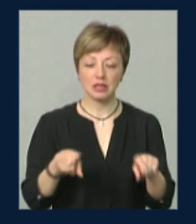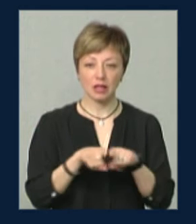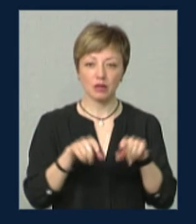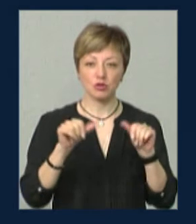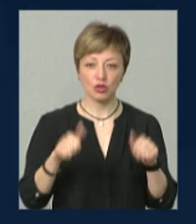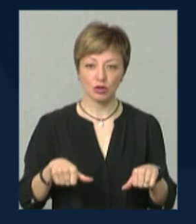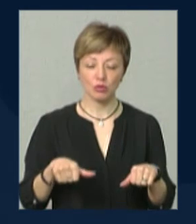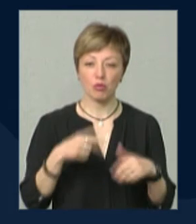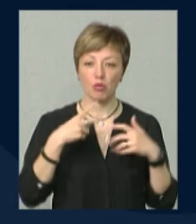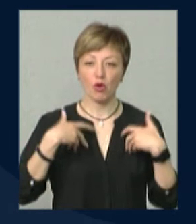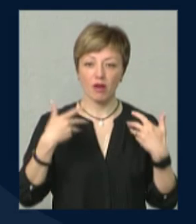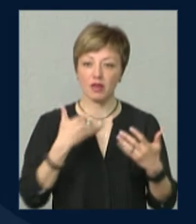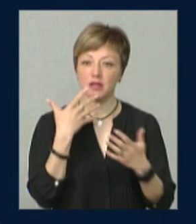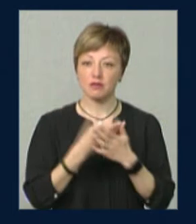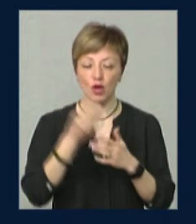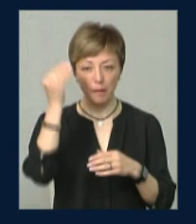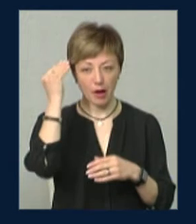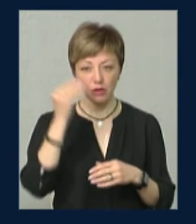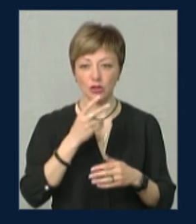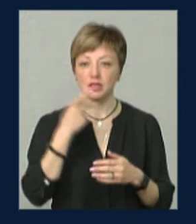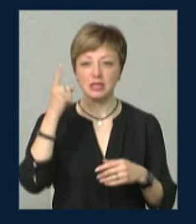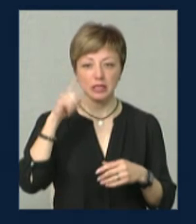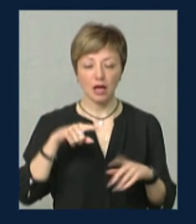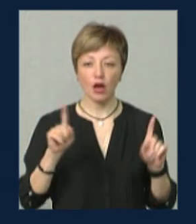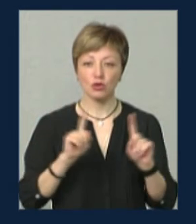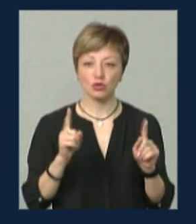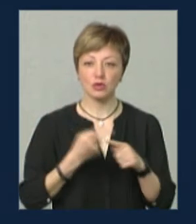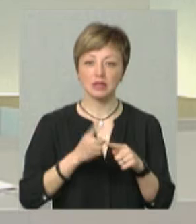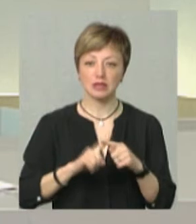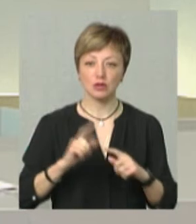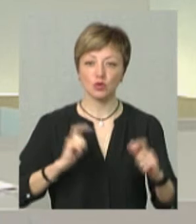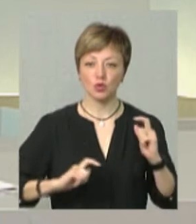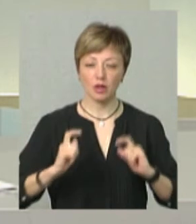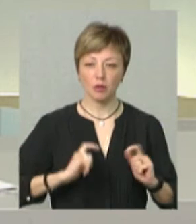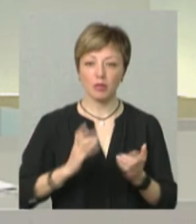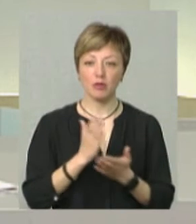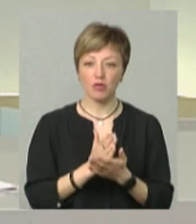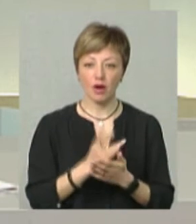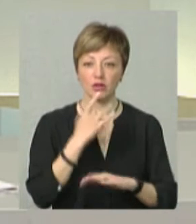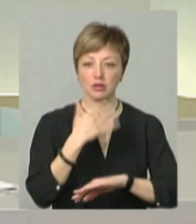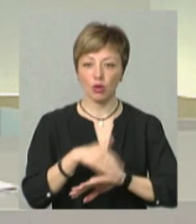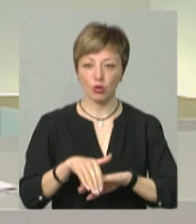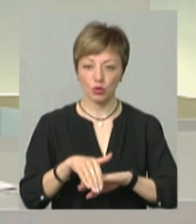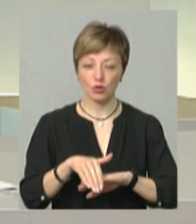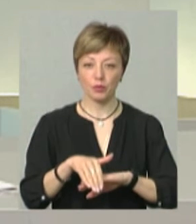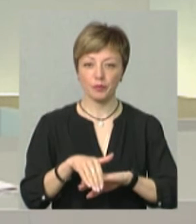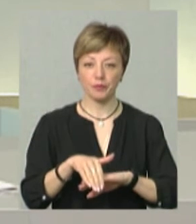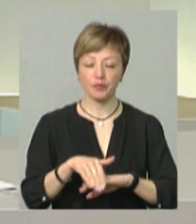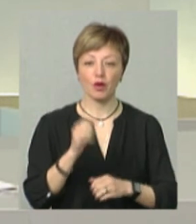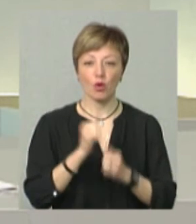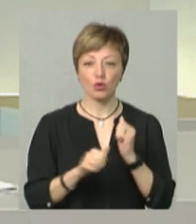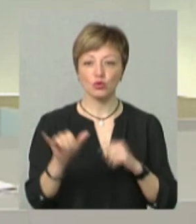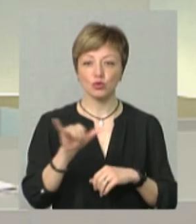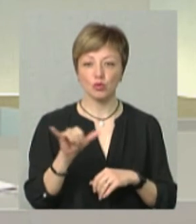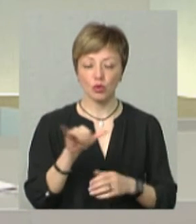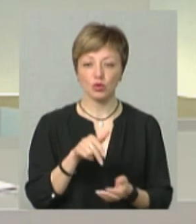чином проявила своє бачення. Знаю, що, наприклад, ця студентка, перебуваючи навіть за кордоном, вона кожну